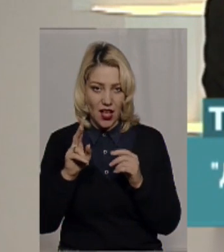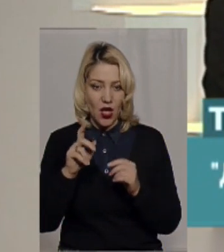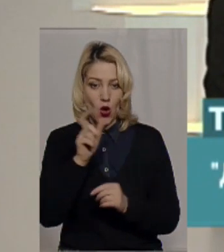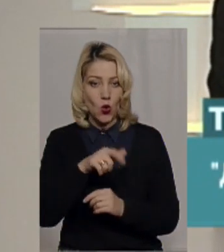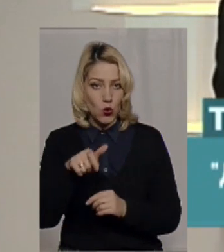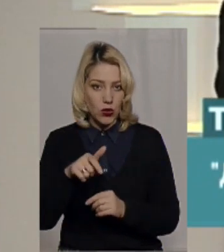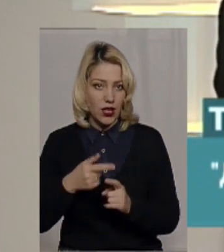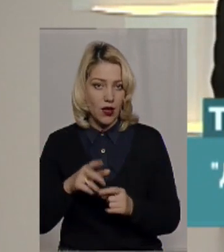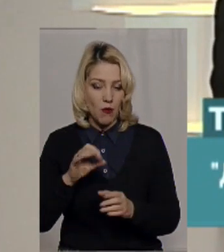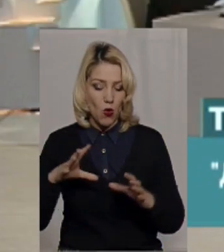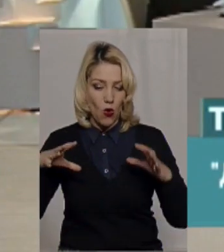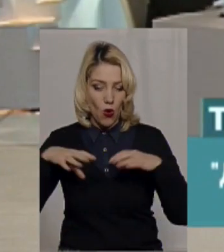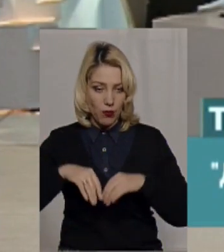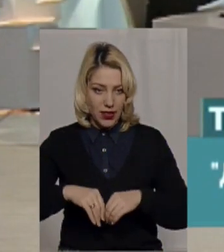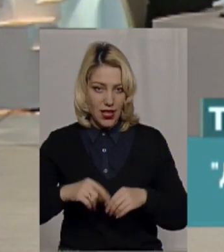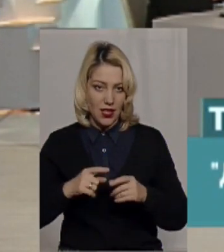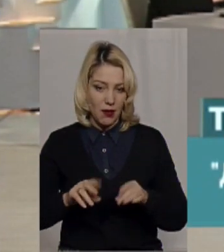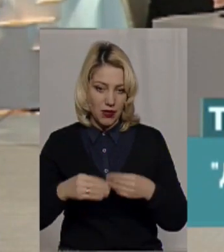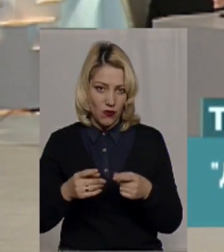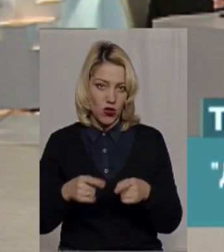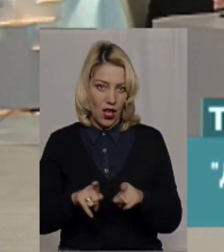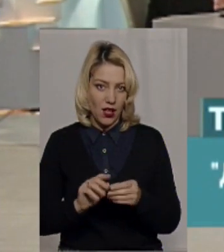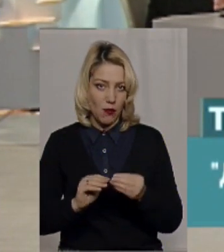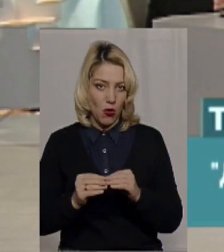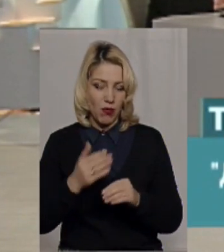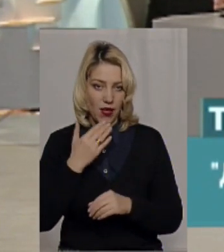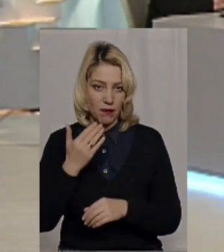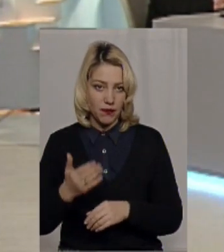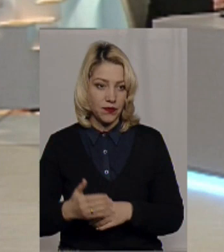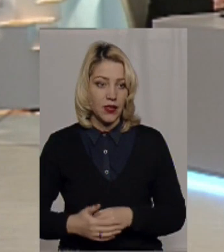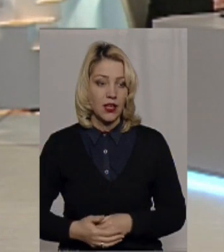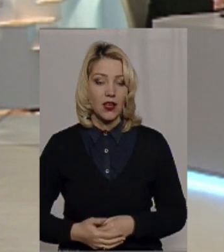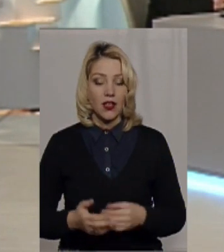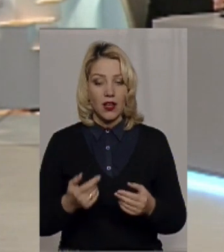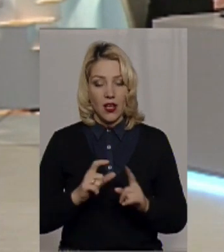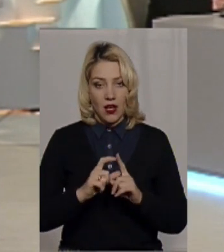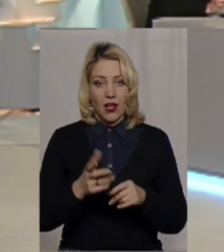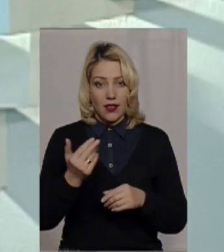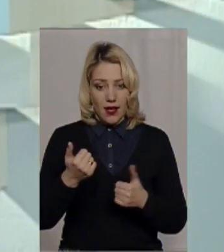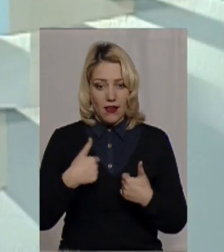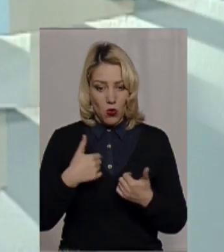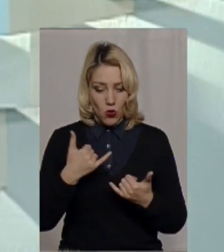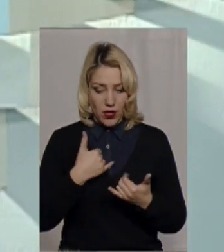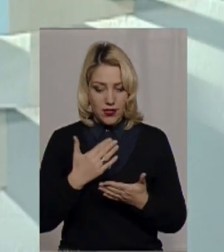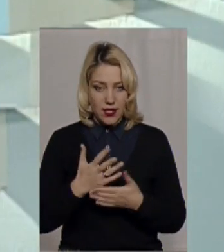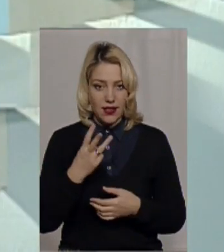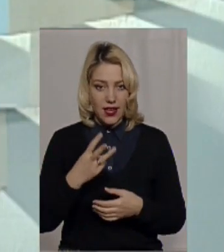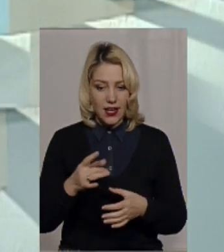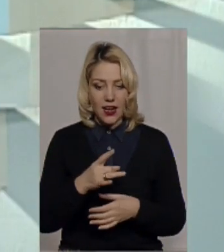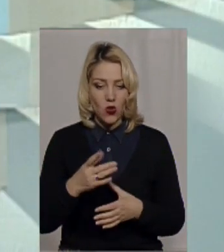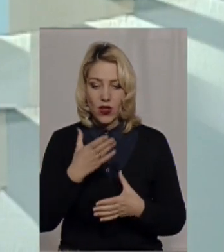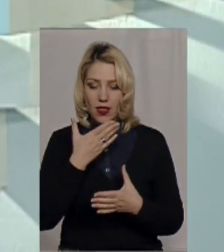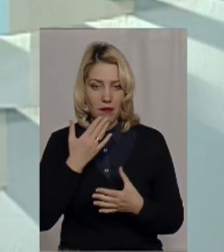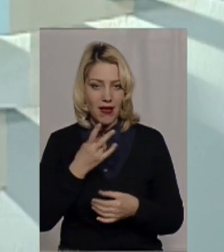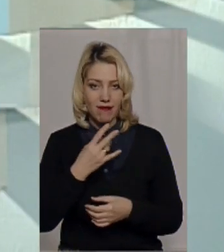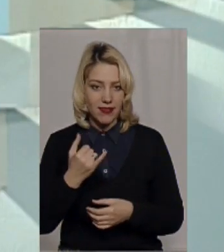ситуацію, про об'єднання призводить до таких проблем. Так, я вам скажу, що в нас є ще три райони, в яких не створено жодної